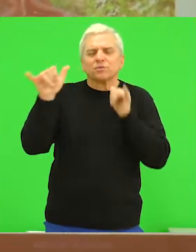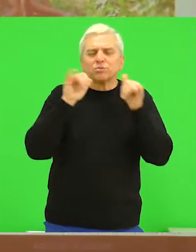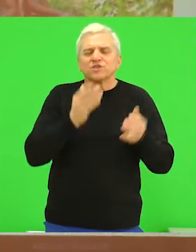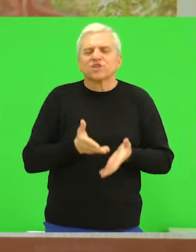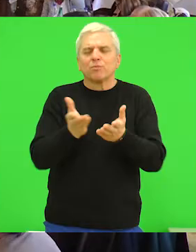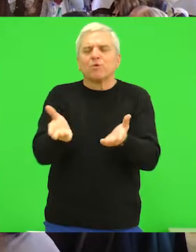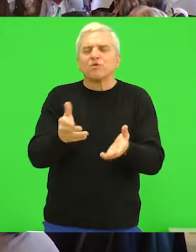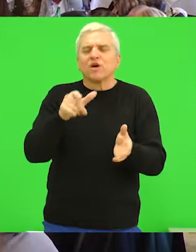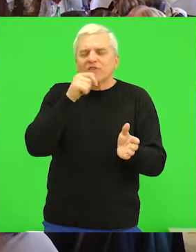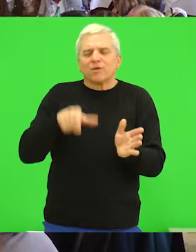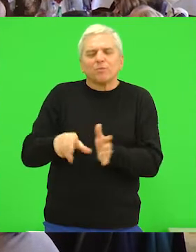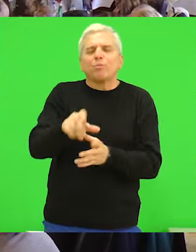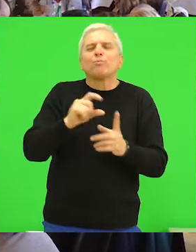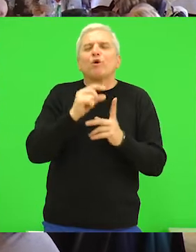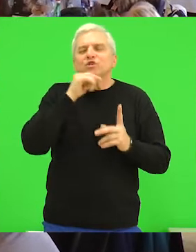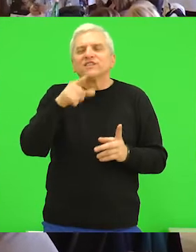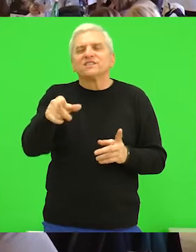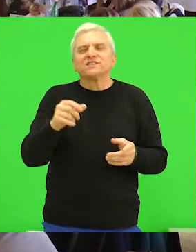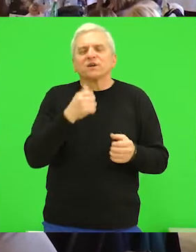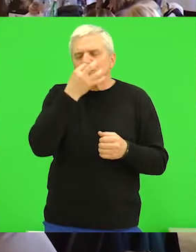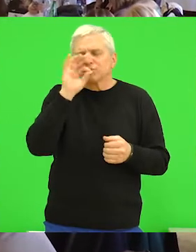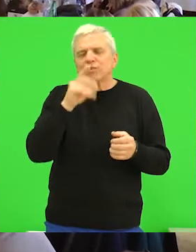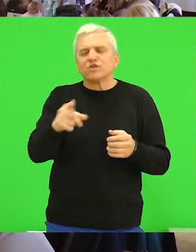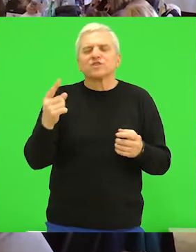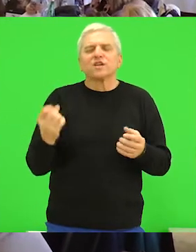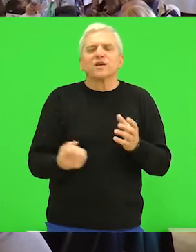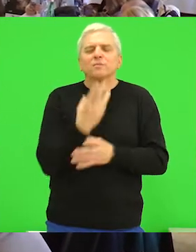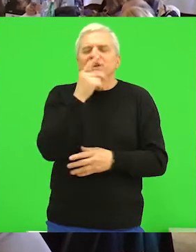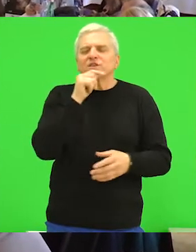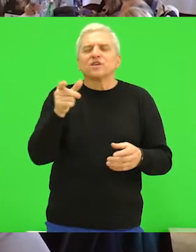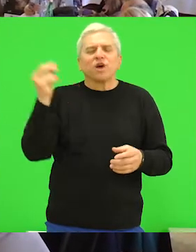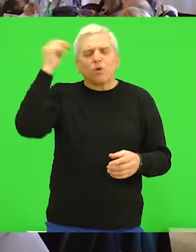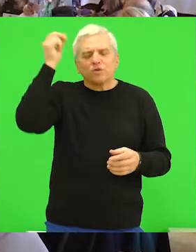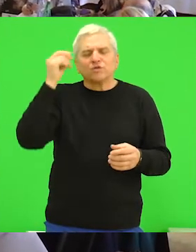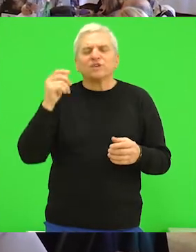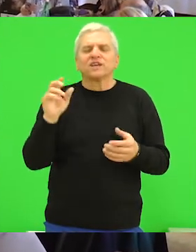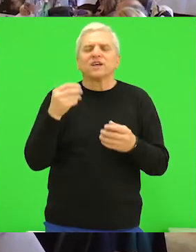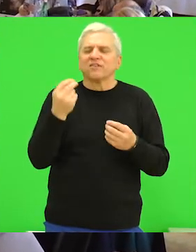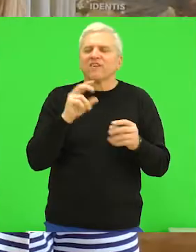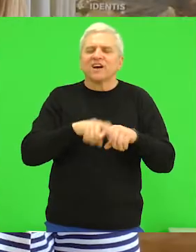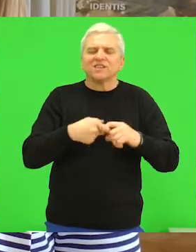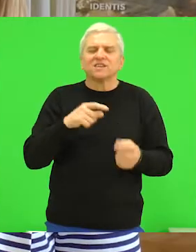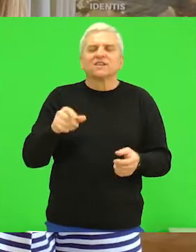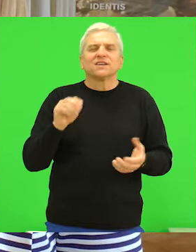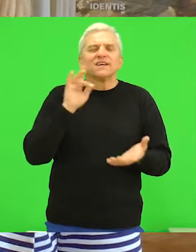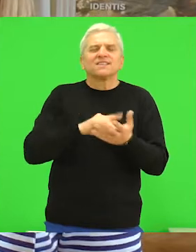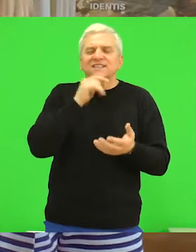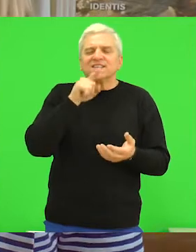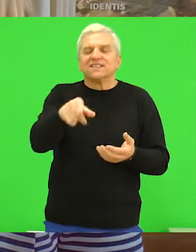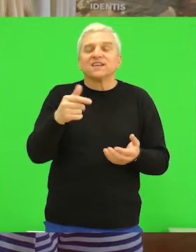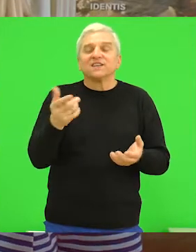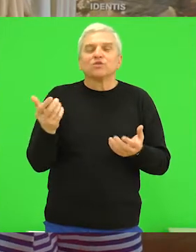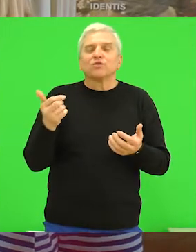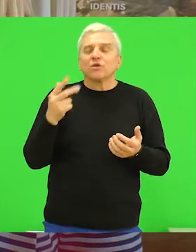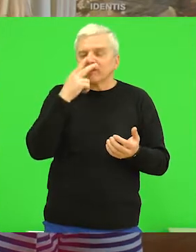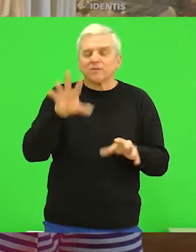turističke ponude u Potisju kroz unapređenje prirodnih i kulturnih dobara dveju zemalja. Cilje ovih radionica danas se